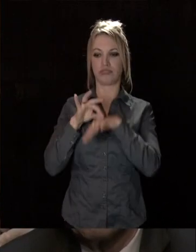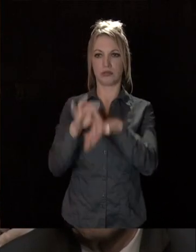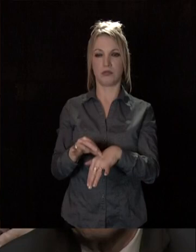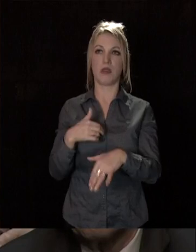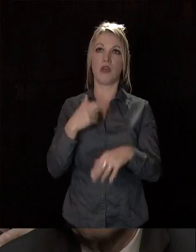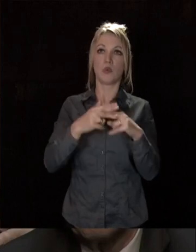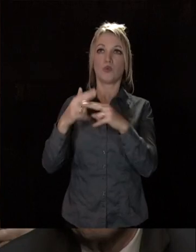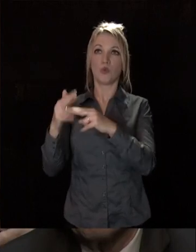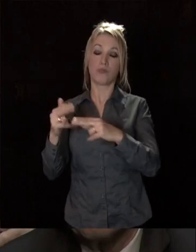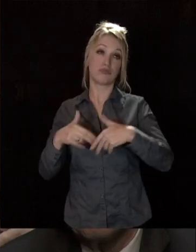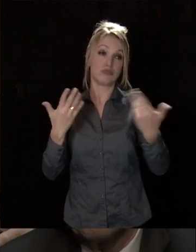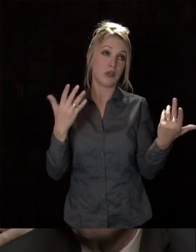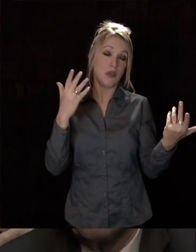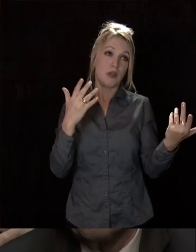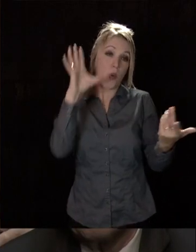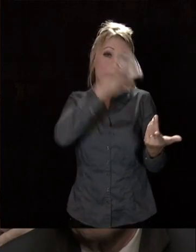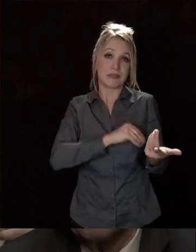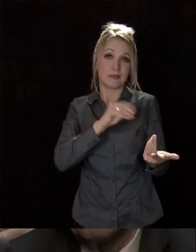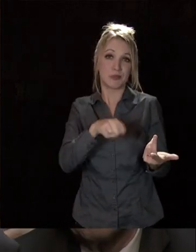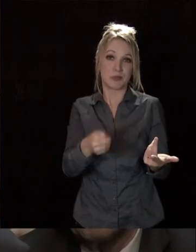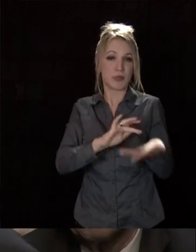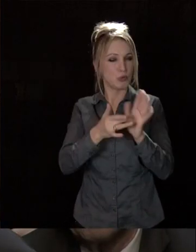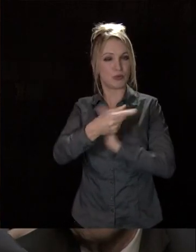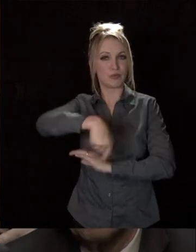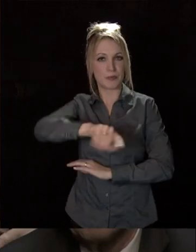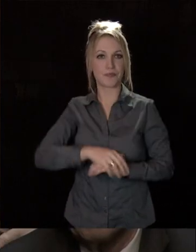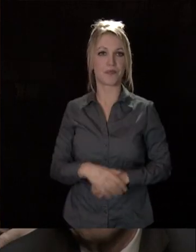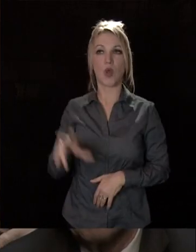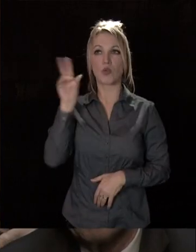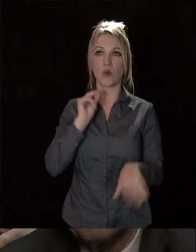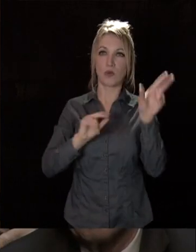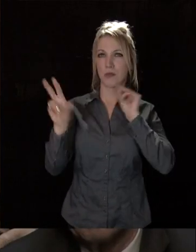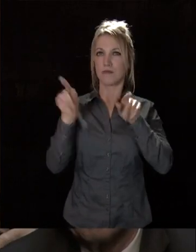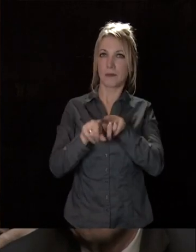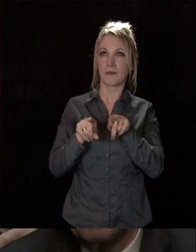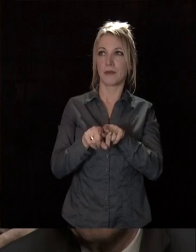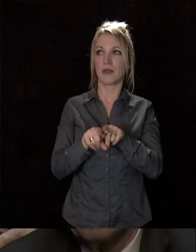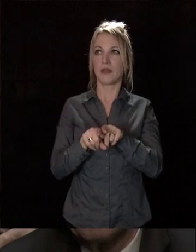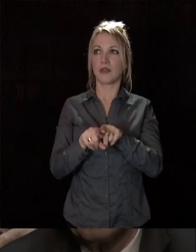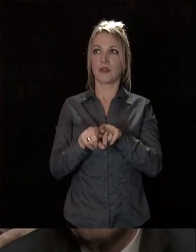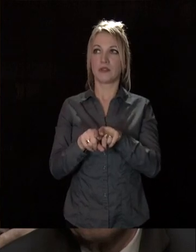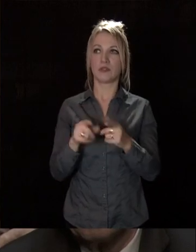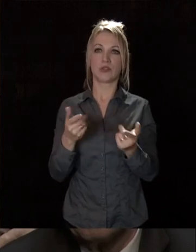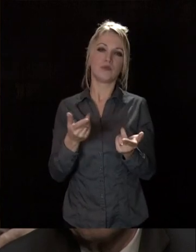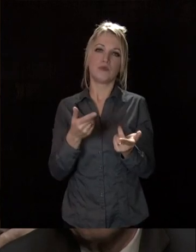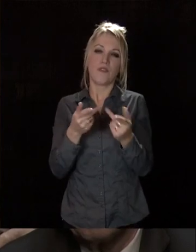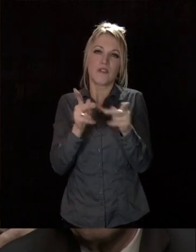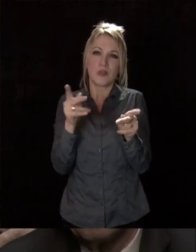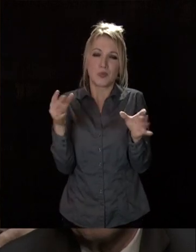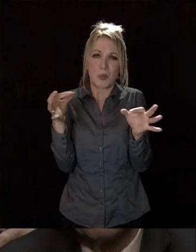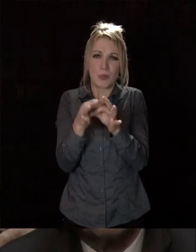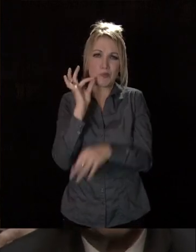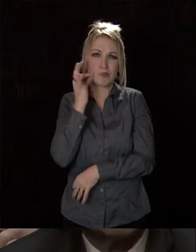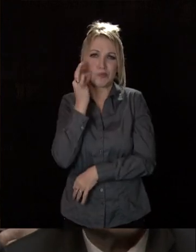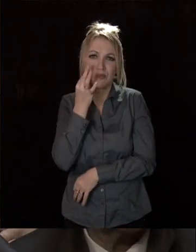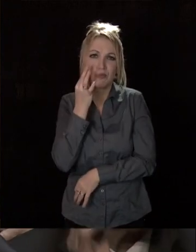j'en cite quelques-uns, mais je pense à toutes et à tous. J'ai entendu ici ou là que nous ne serions qu'une petite métropole, comme s